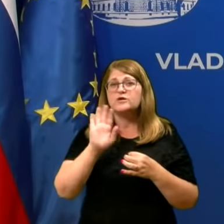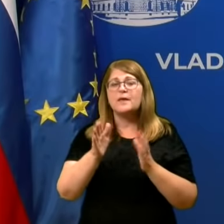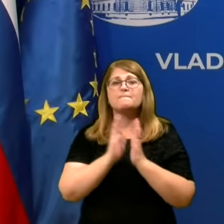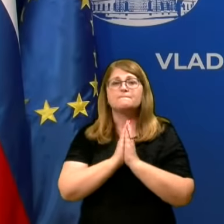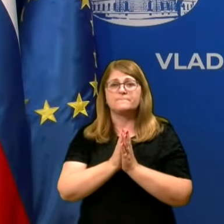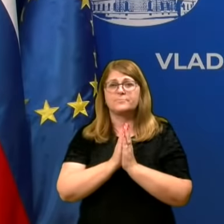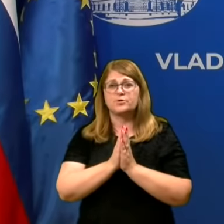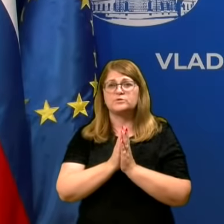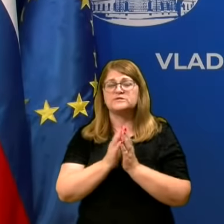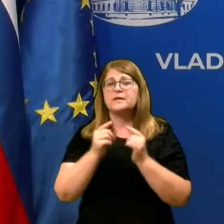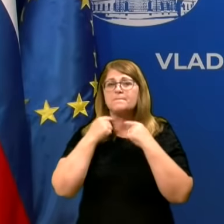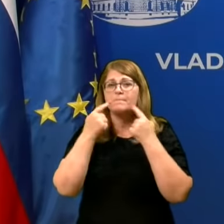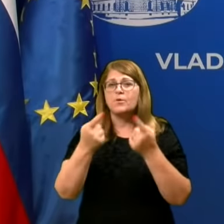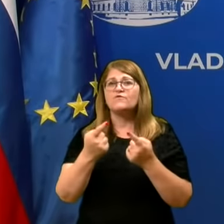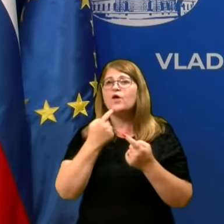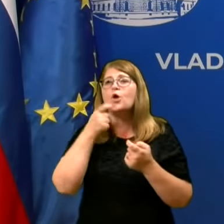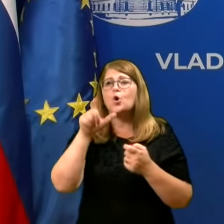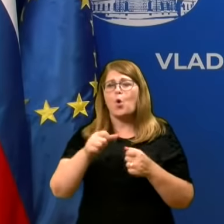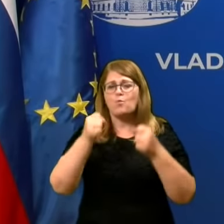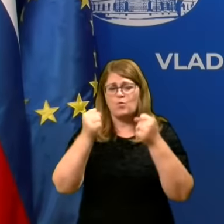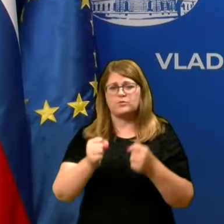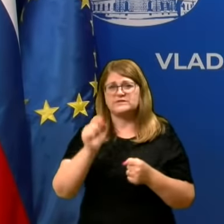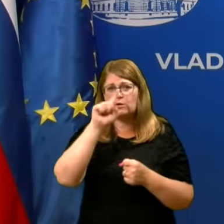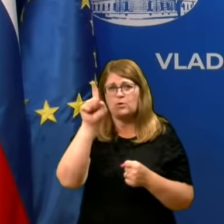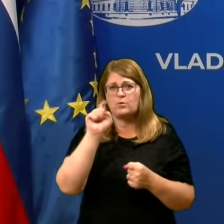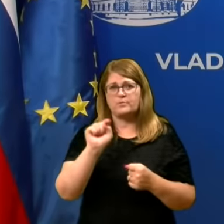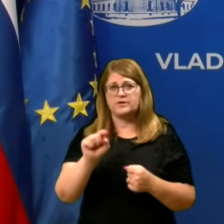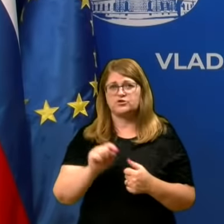prosim povej, komu zastavlja vprašanja.